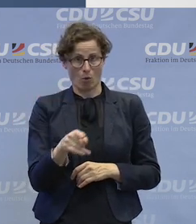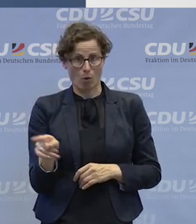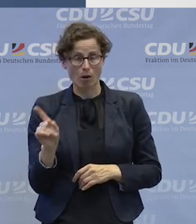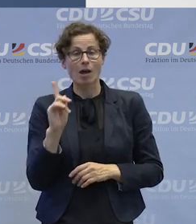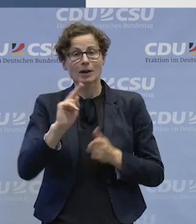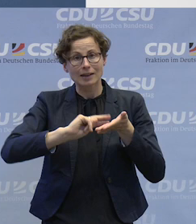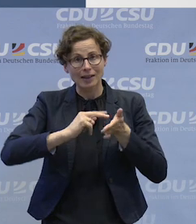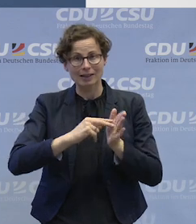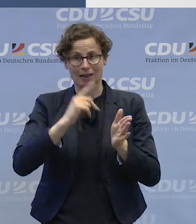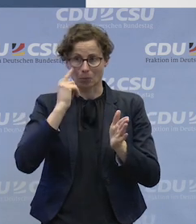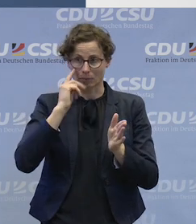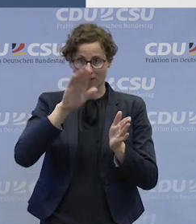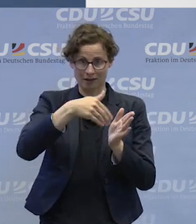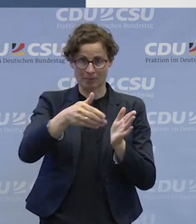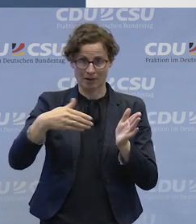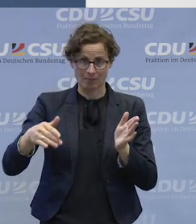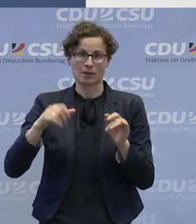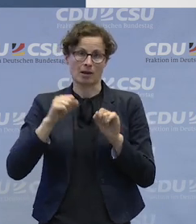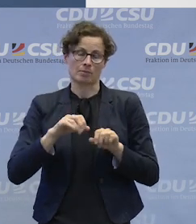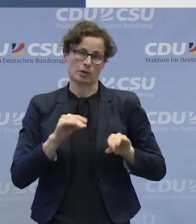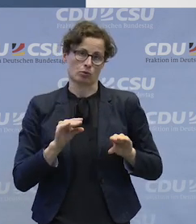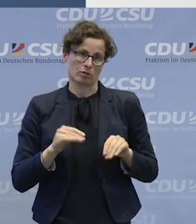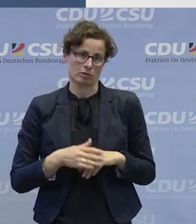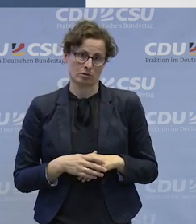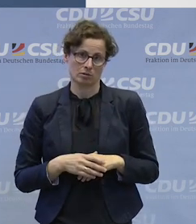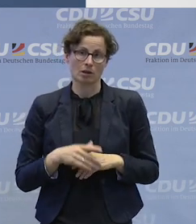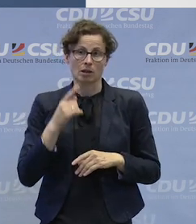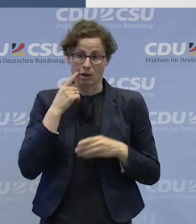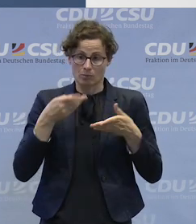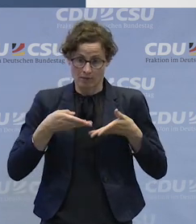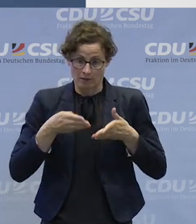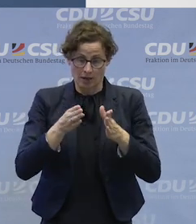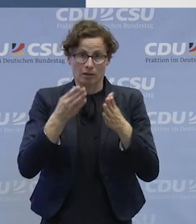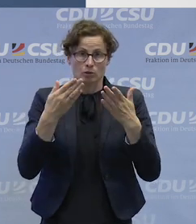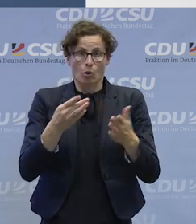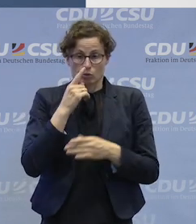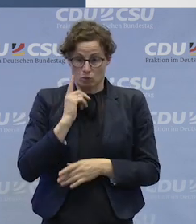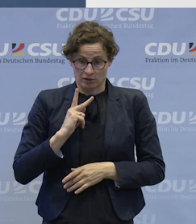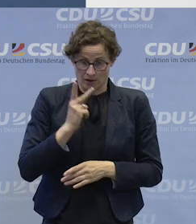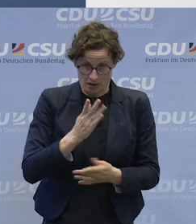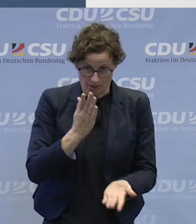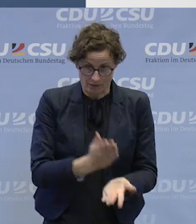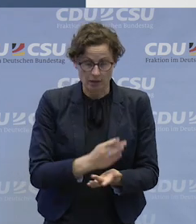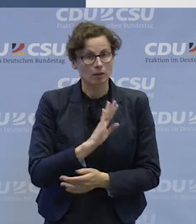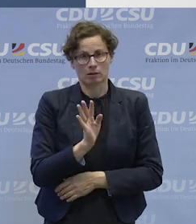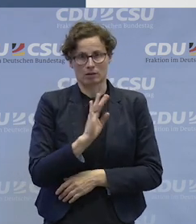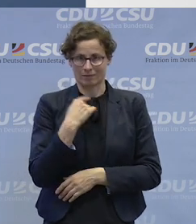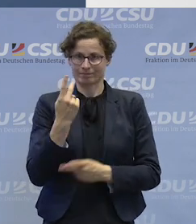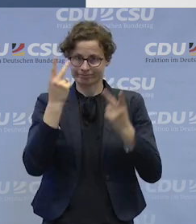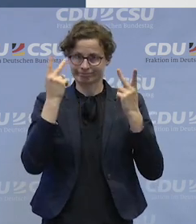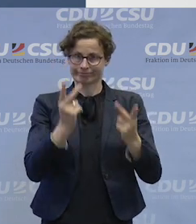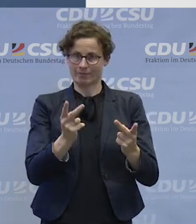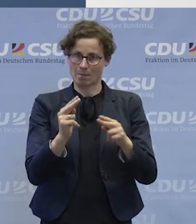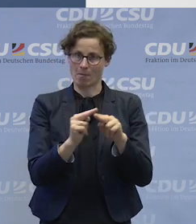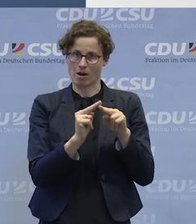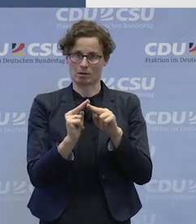wie der Markt momentan hergibt. Ich glaube, der Weg, der ist unerlässlich. Wenn wir das nicht tun, sind wir als Lieferanten irgendwann nicht mehr en